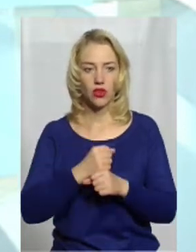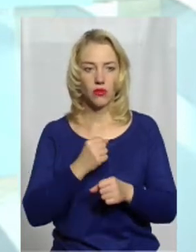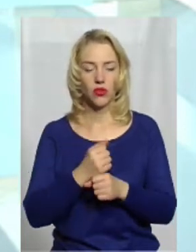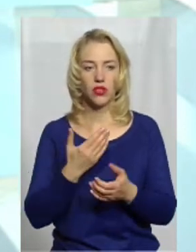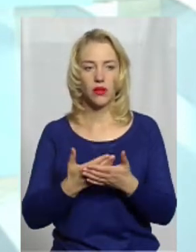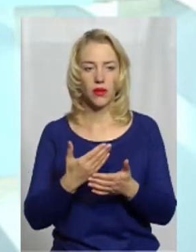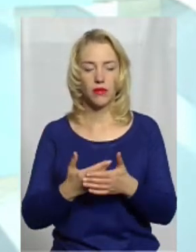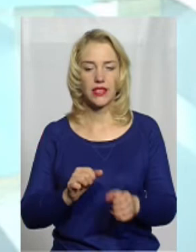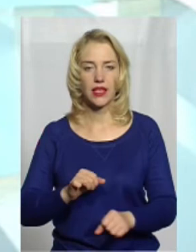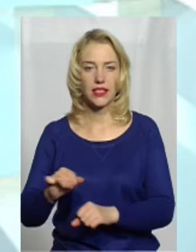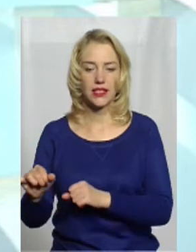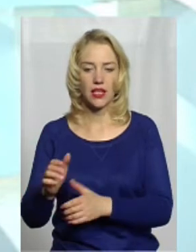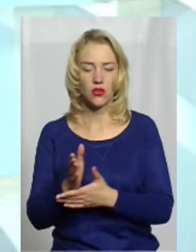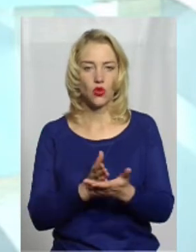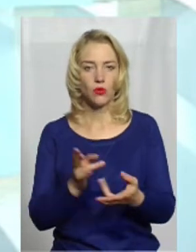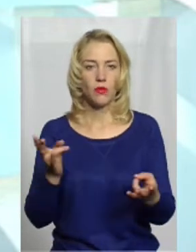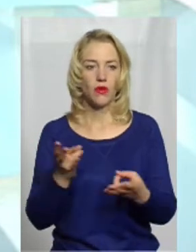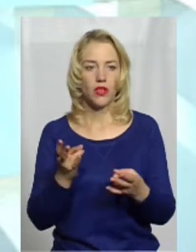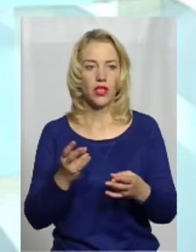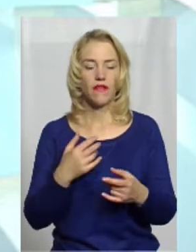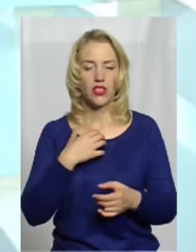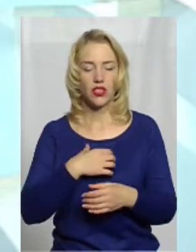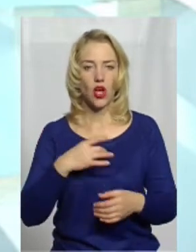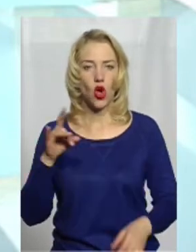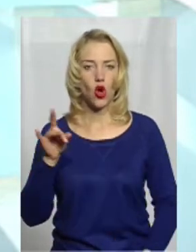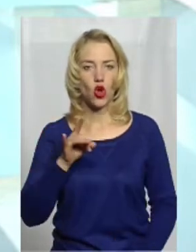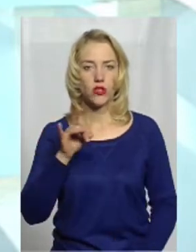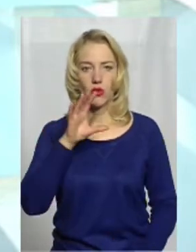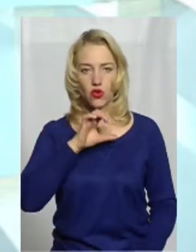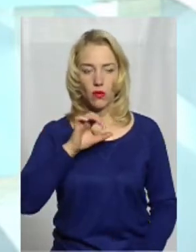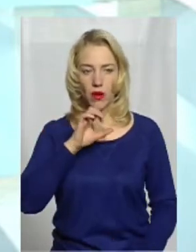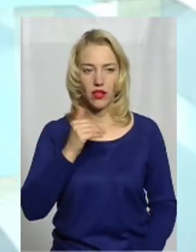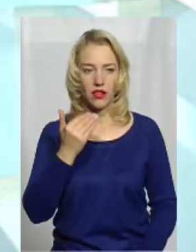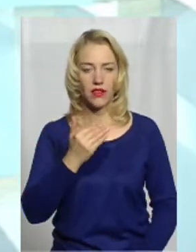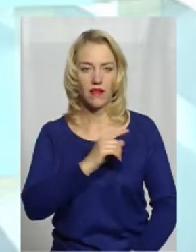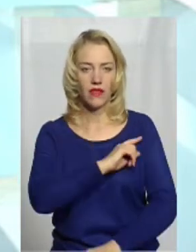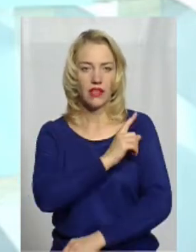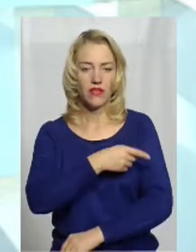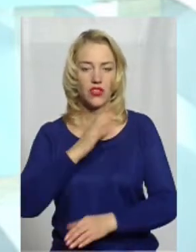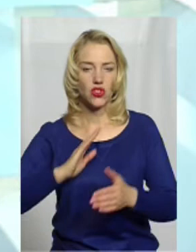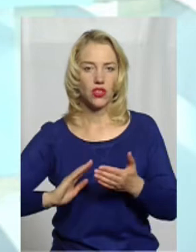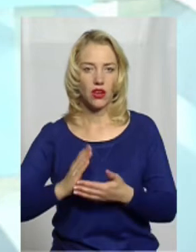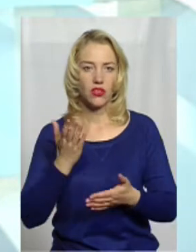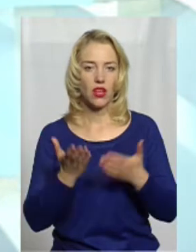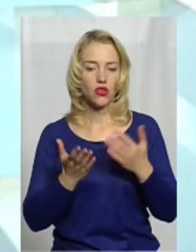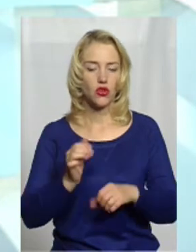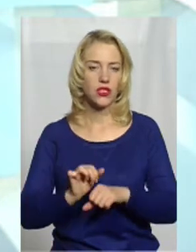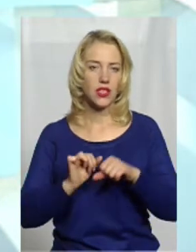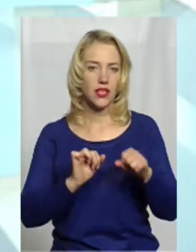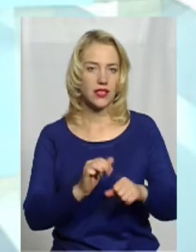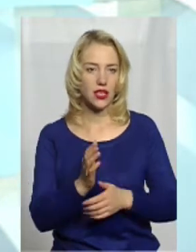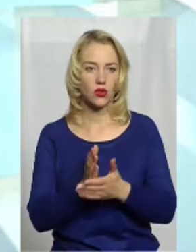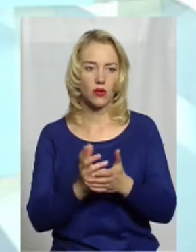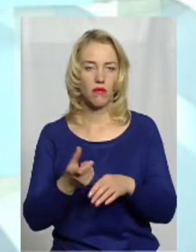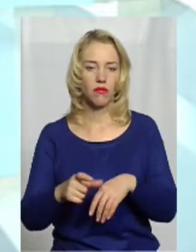захисна служба, дуже важливим є розмір собаки, також її фізичні якості. Наприклад, якщо це захисна служба, то краще